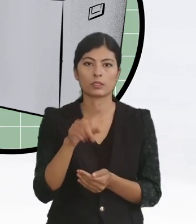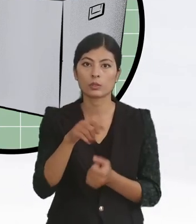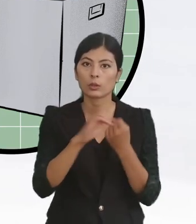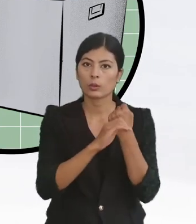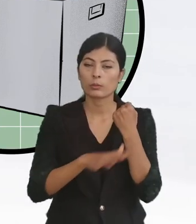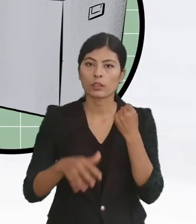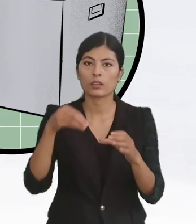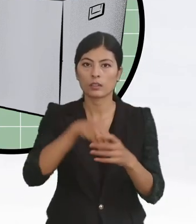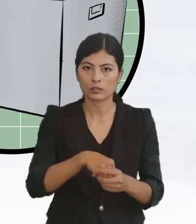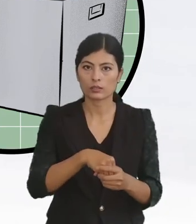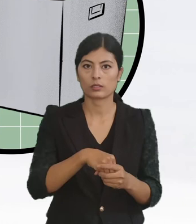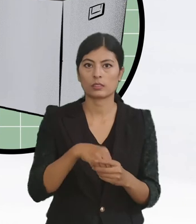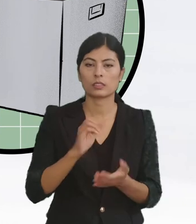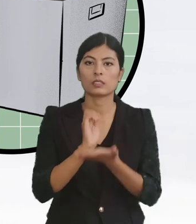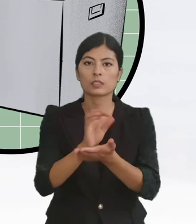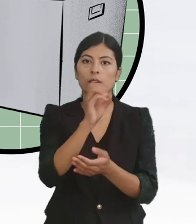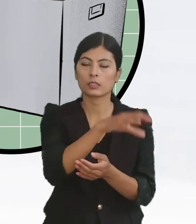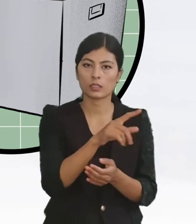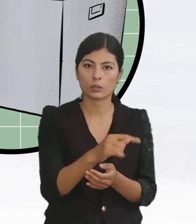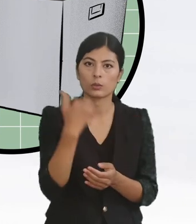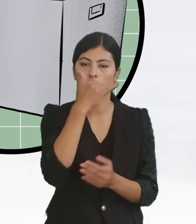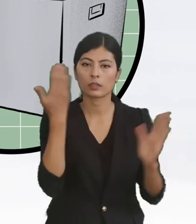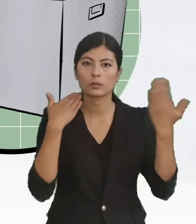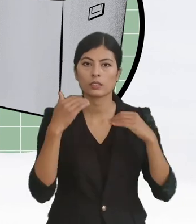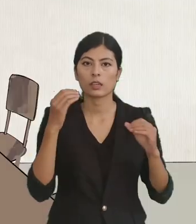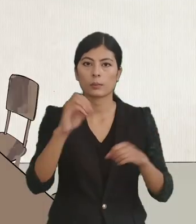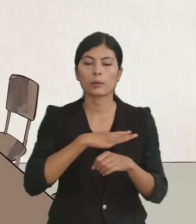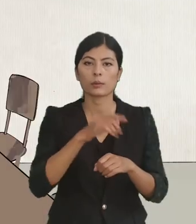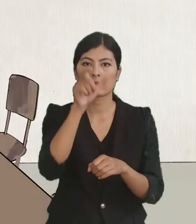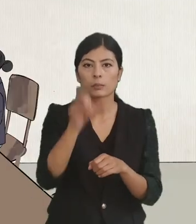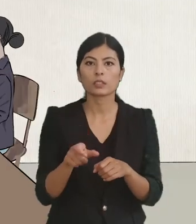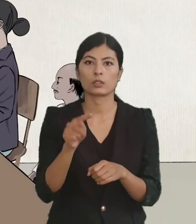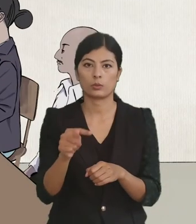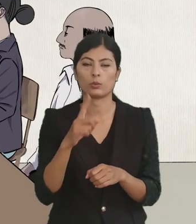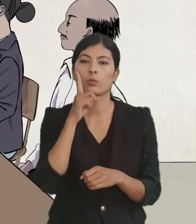प्रदान गरियेको लंगी खिम्सा प्रभावित बेक्तिको गोपेनियेता काईम गर्णु पर्दश